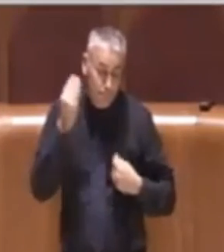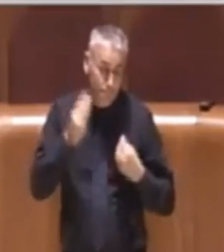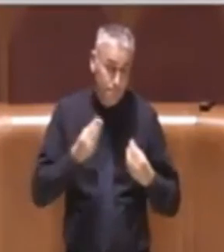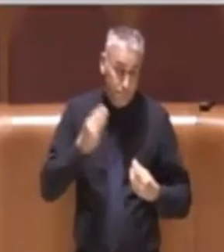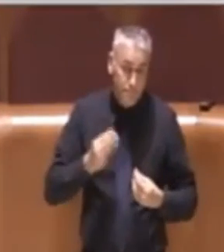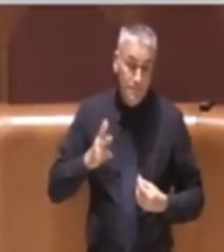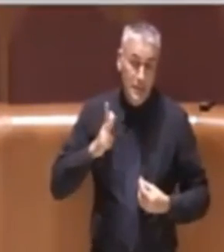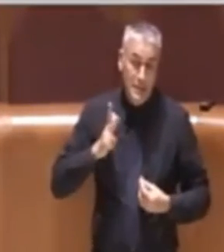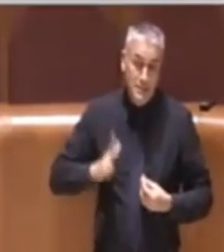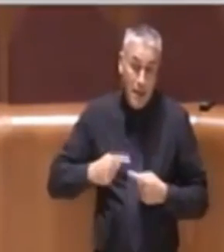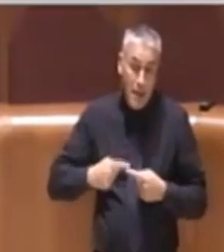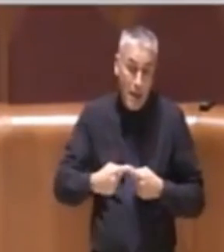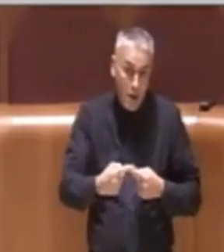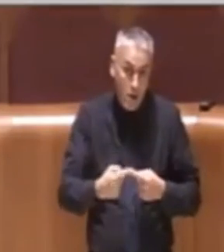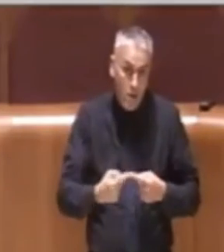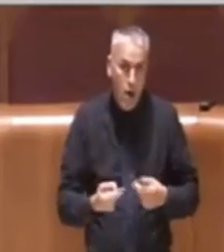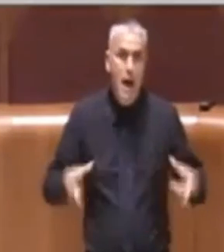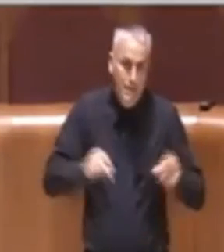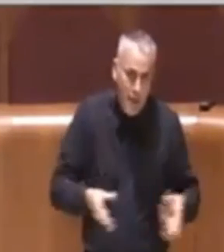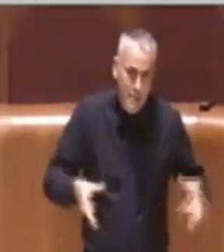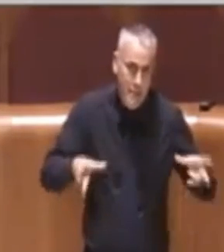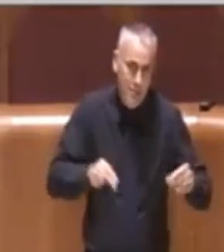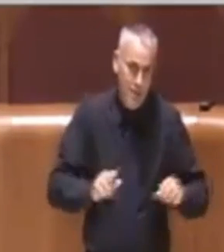non si debba mai più tornare indietro. Grazie.